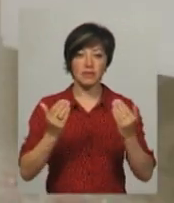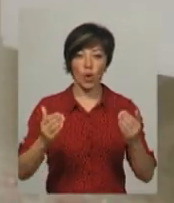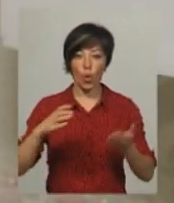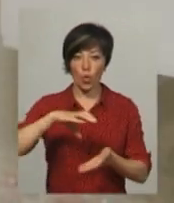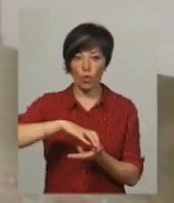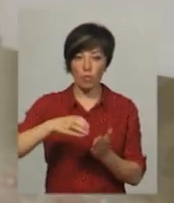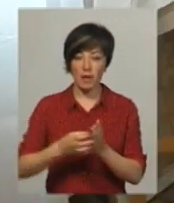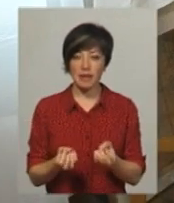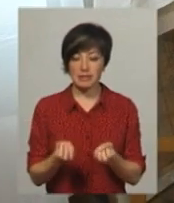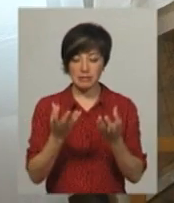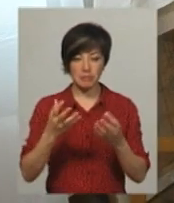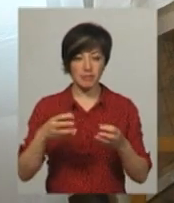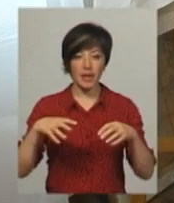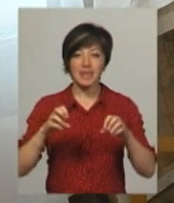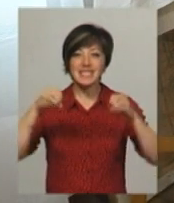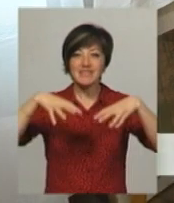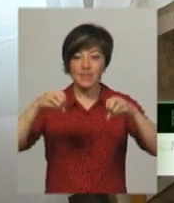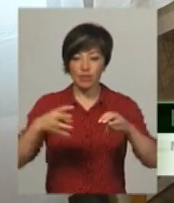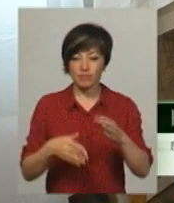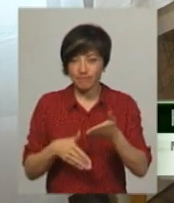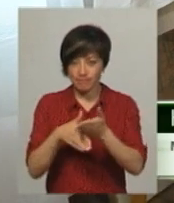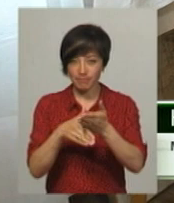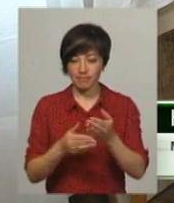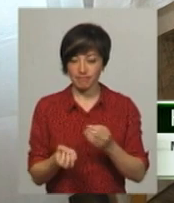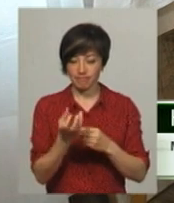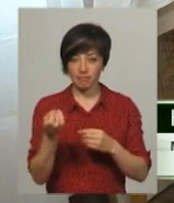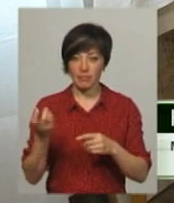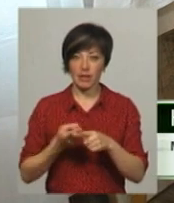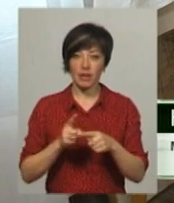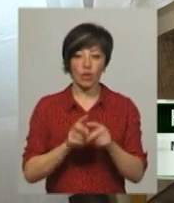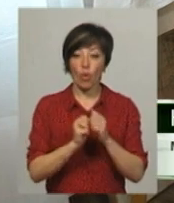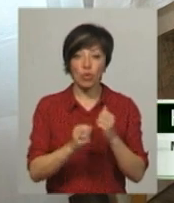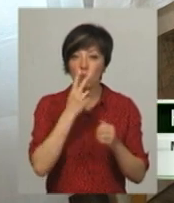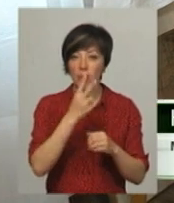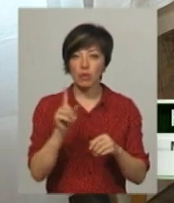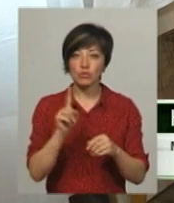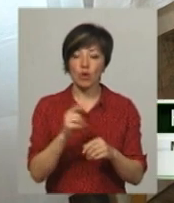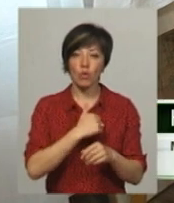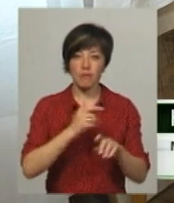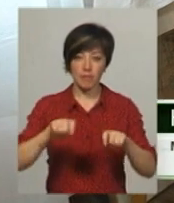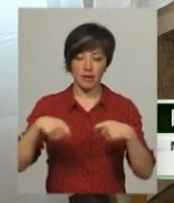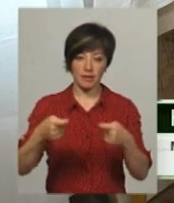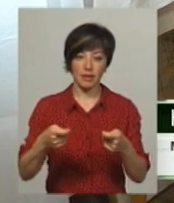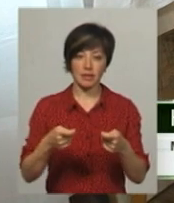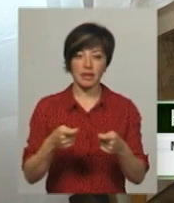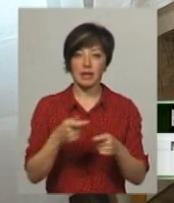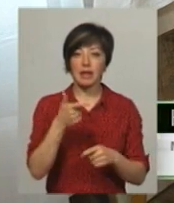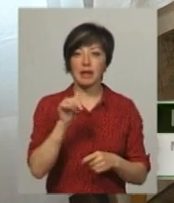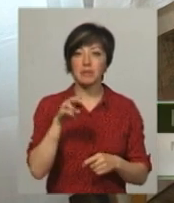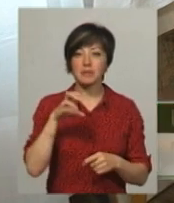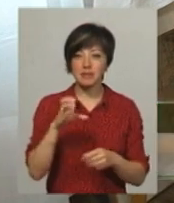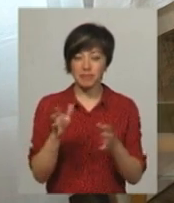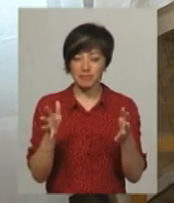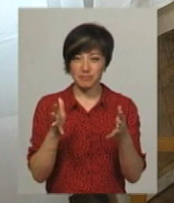куби з підсвічуванням. Не кожен побачить те, що я хотів передати, тому що гіпс він зливає.